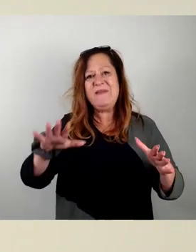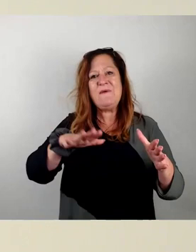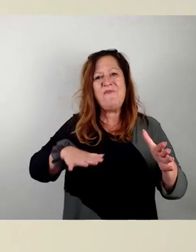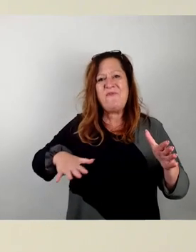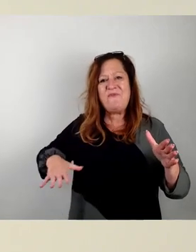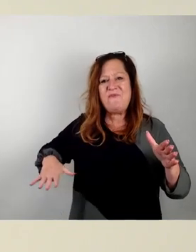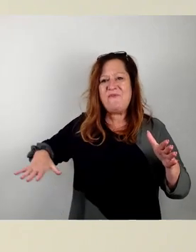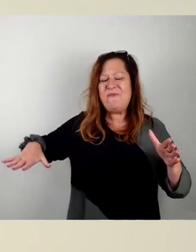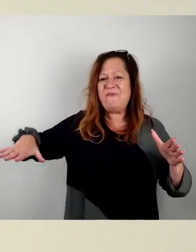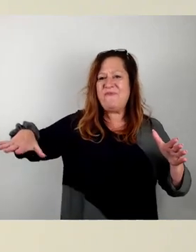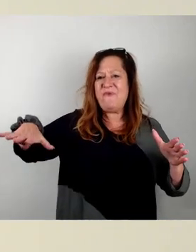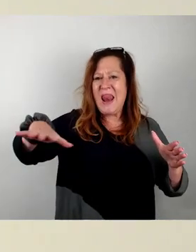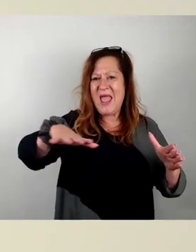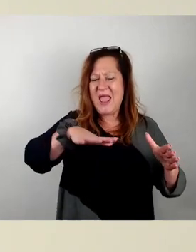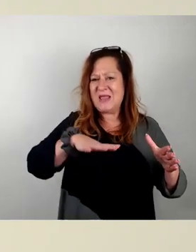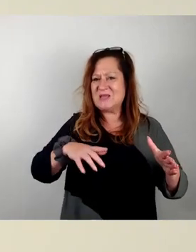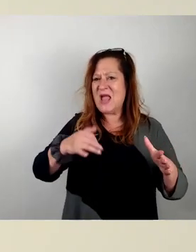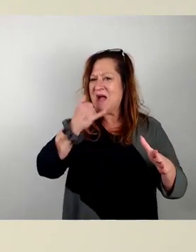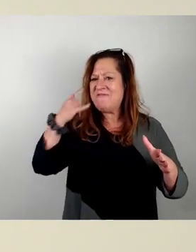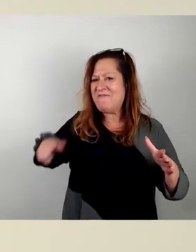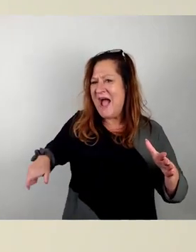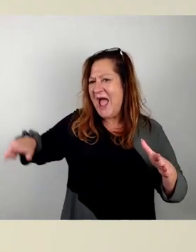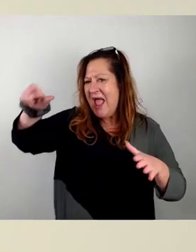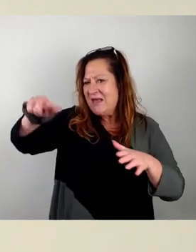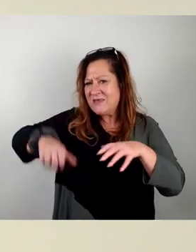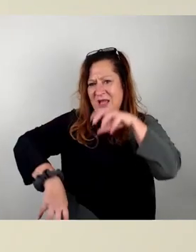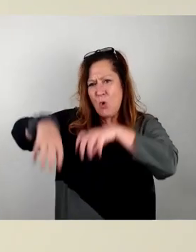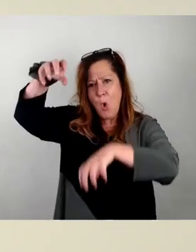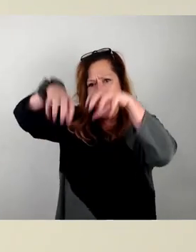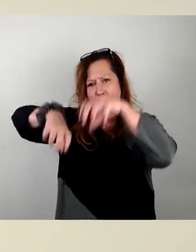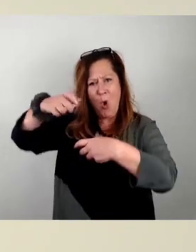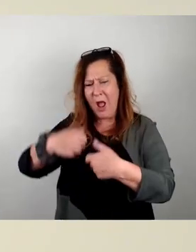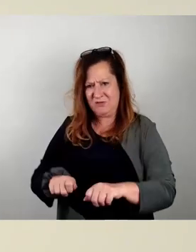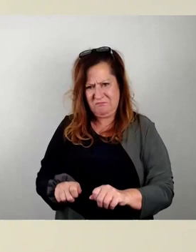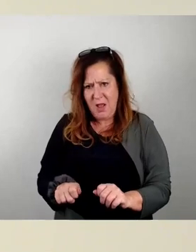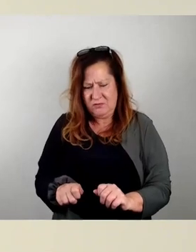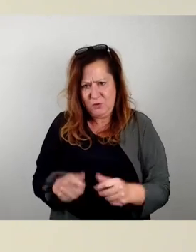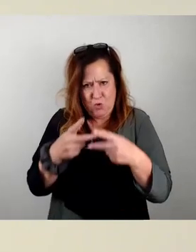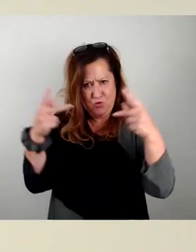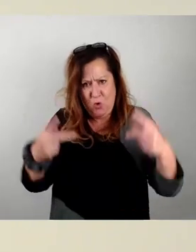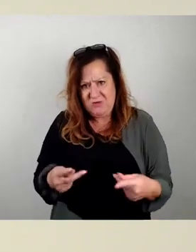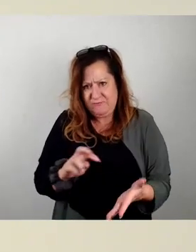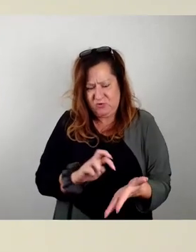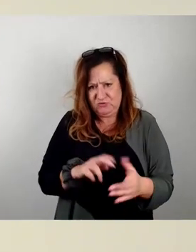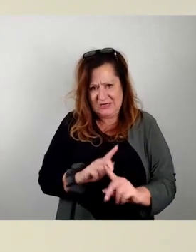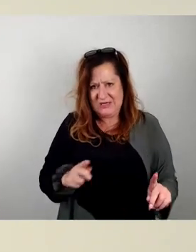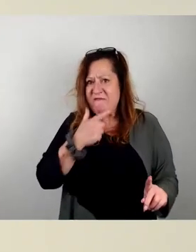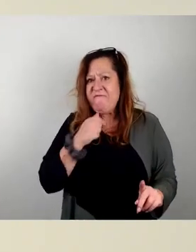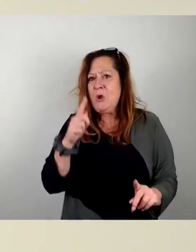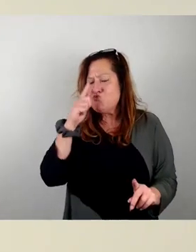des Gebiets Weißeritz mit Hochhäusern vorzunehmen. Ich will mal daran erinnern, dass zwischendurch im